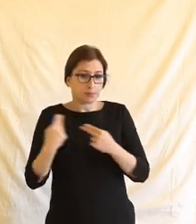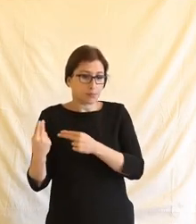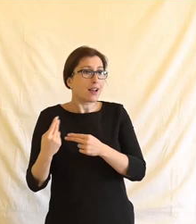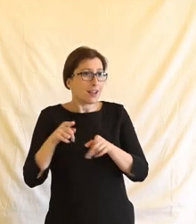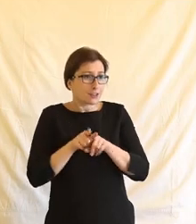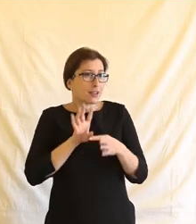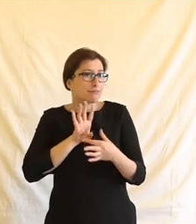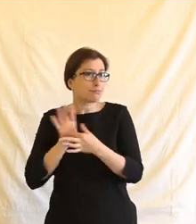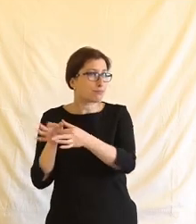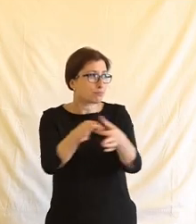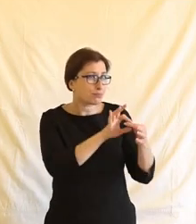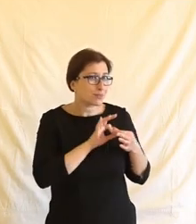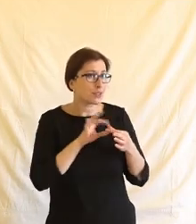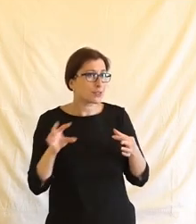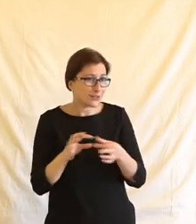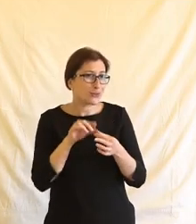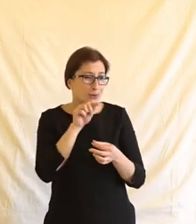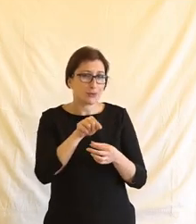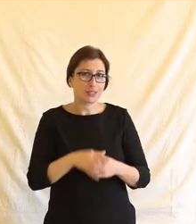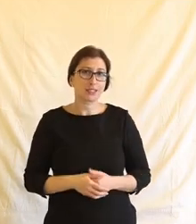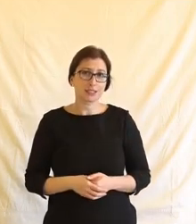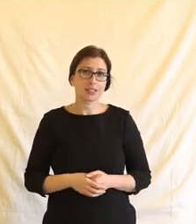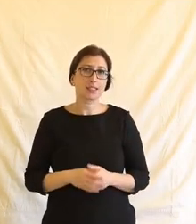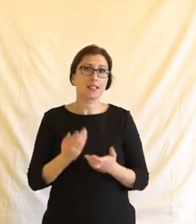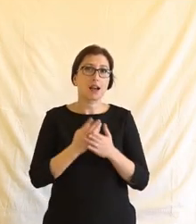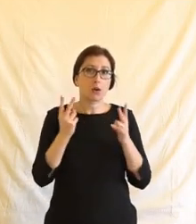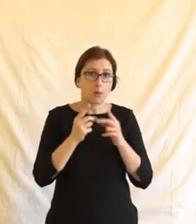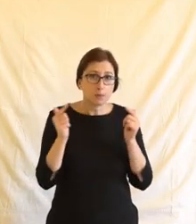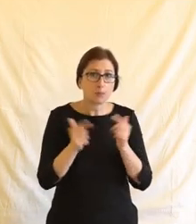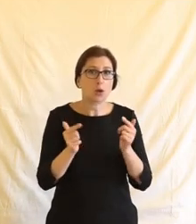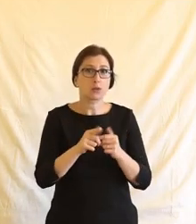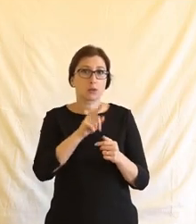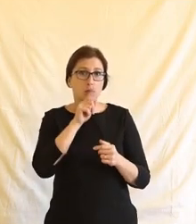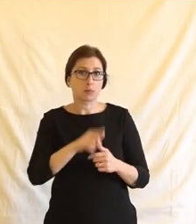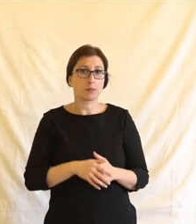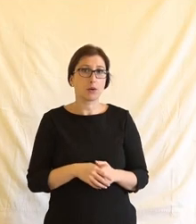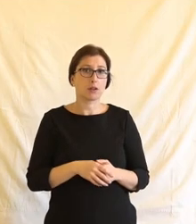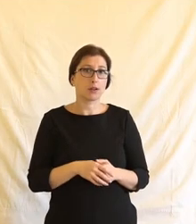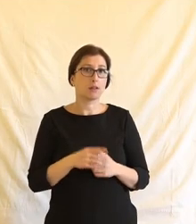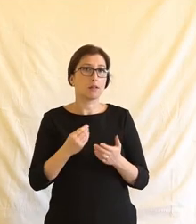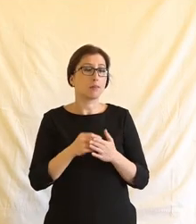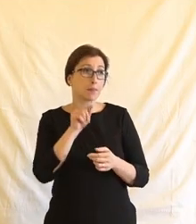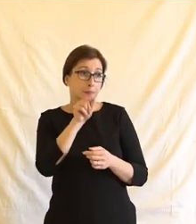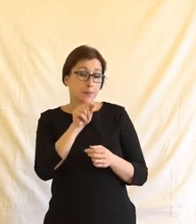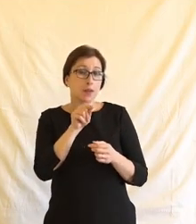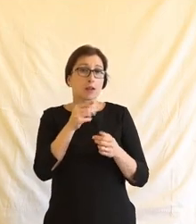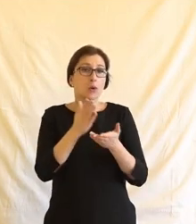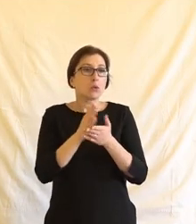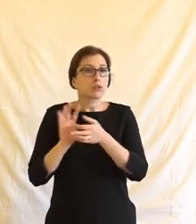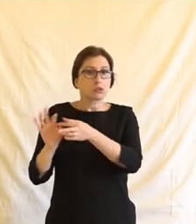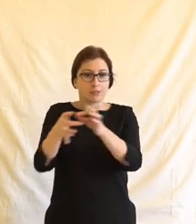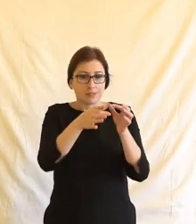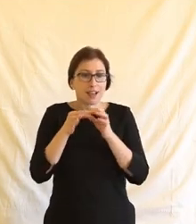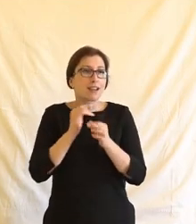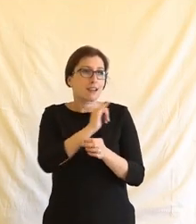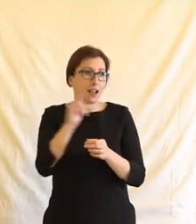celá řada těch aktérů, kteří se nám jako vzájemně buď podporují, nebo si podkopávají nohy a tak dál. A vlastně každý má ten dílek